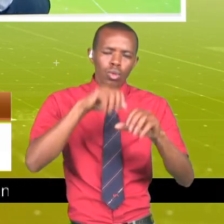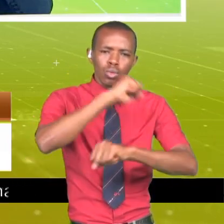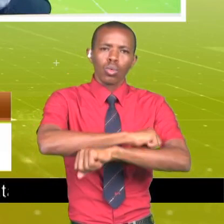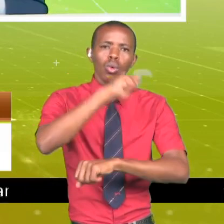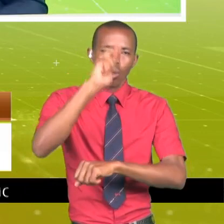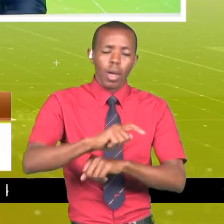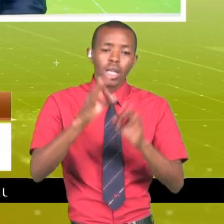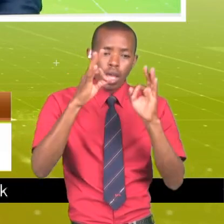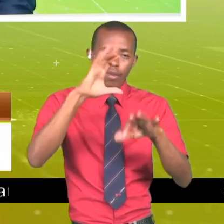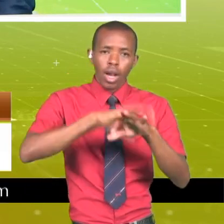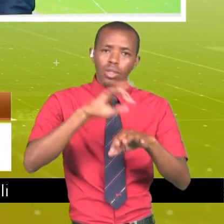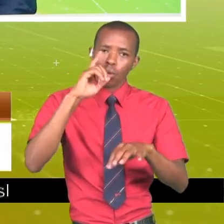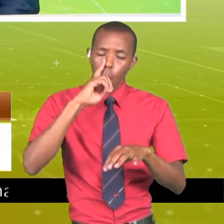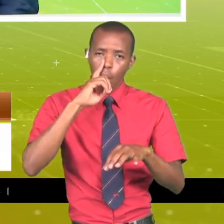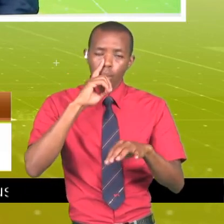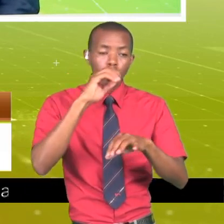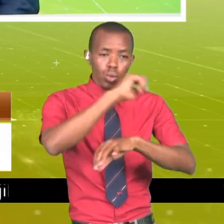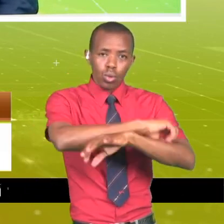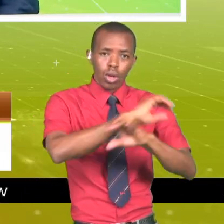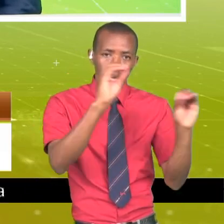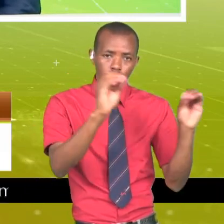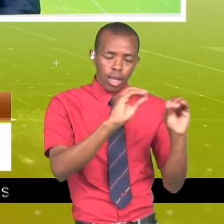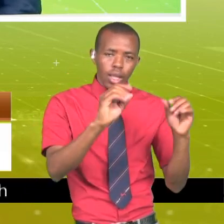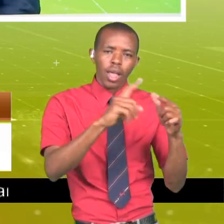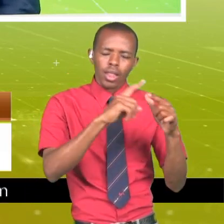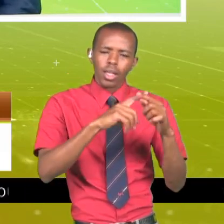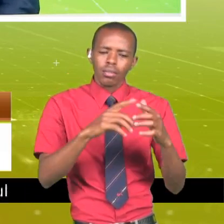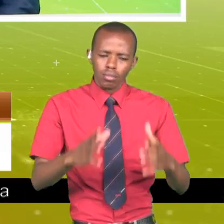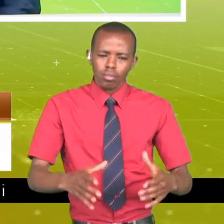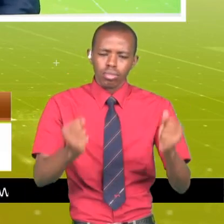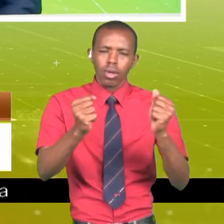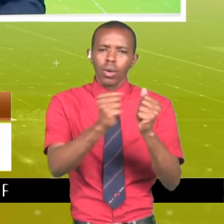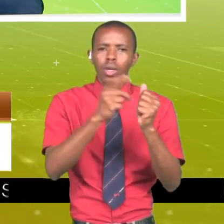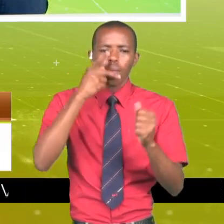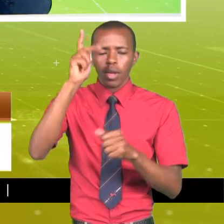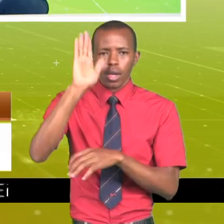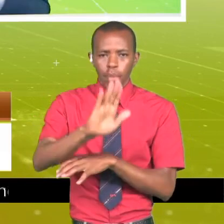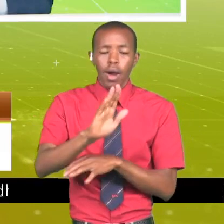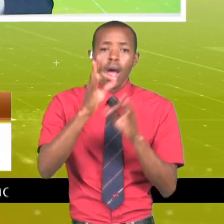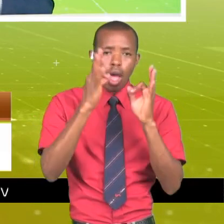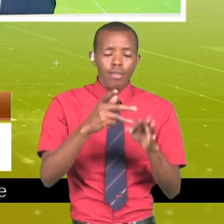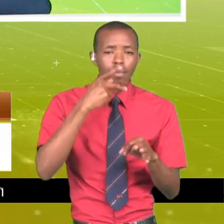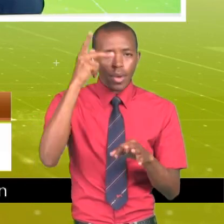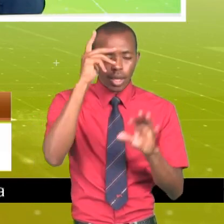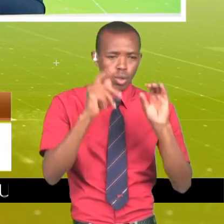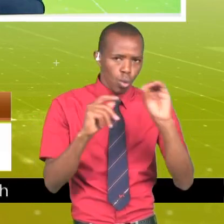atapatika na nyumbani akiwa ayuko shule. Anafaa kukamato pamoja na mzazi wake. Na kama ana wazazi, anjilete katika